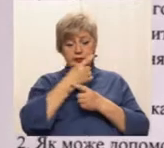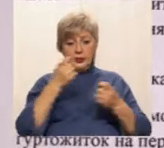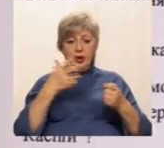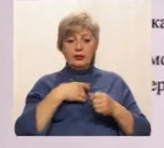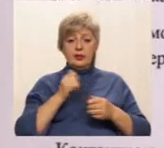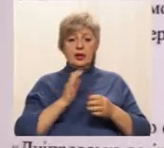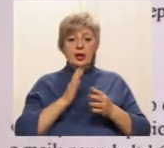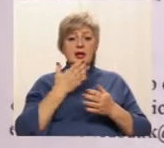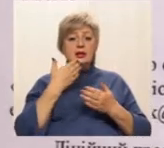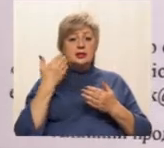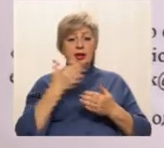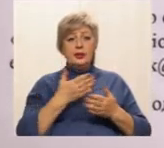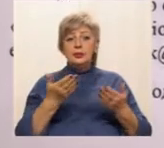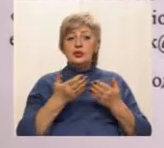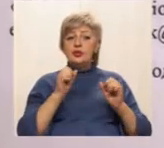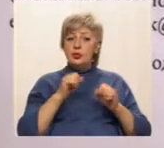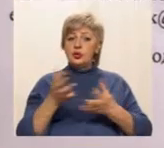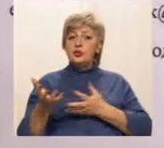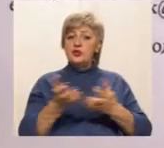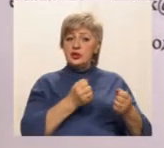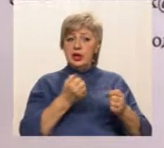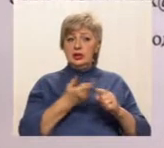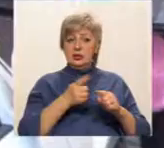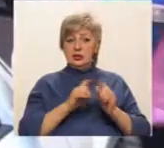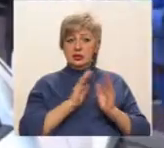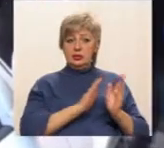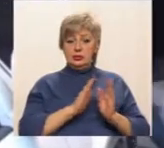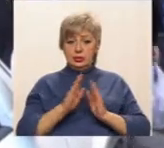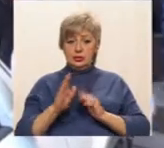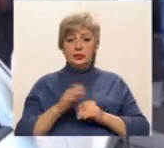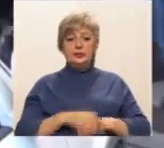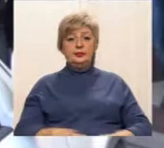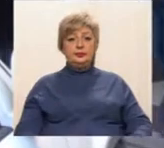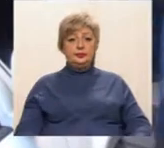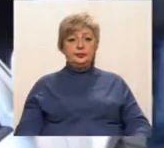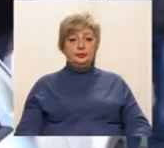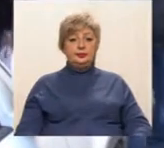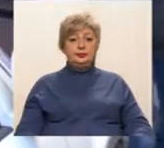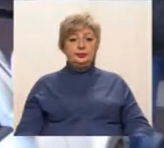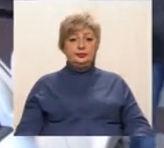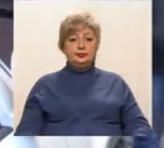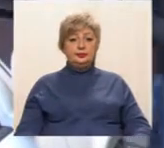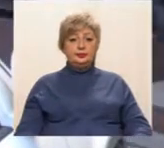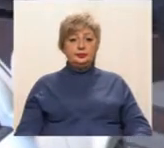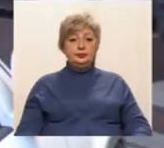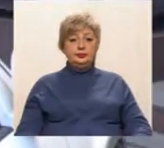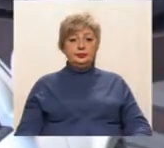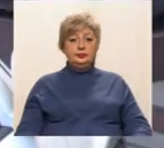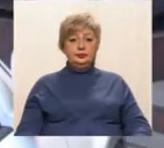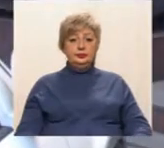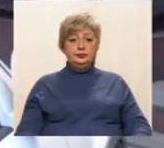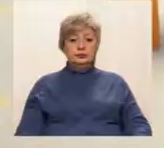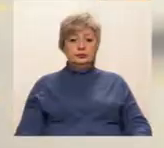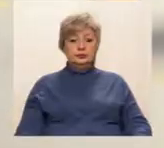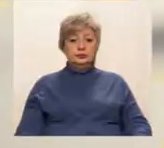може місто взяти на баланс гуртожиток на вулиці Каспійській, 16. Катерина Дегтярьова, Павло Черненко, новини 51-го.